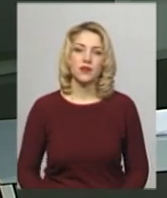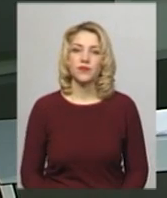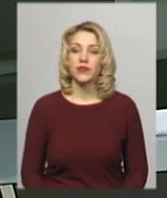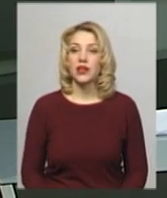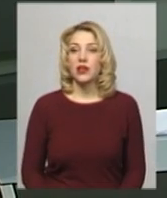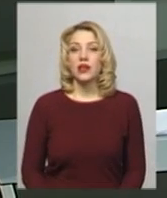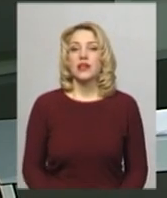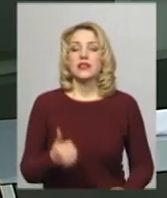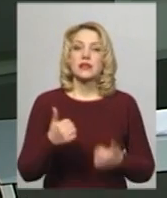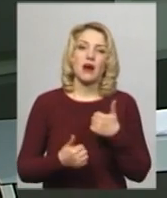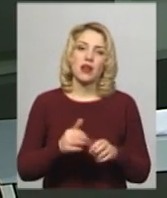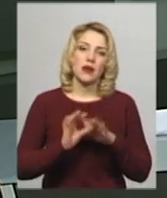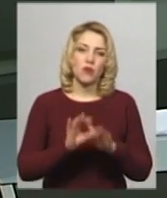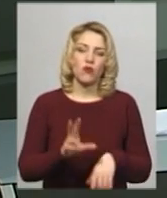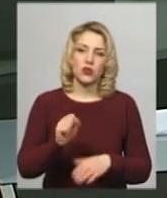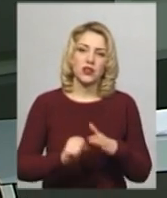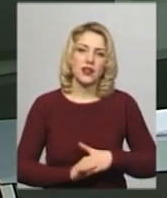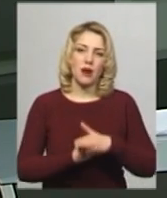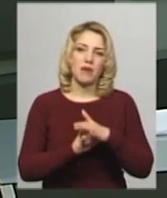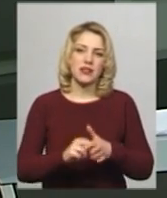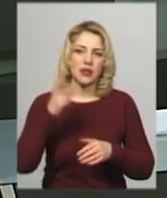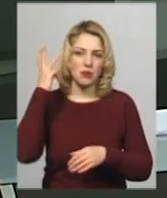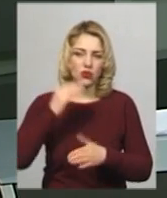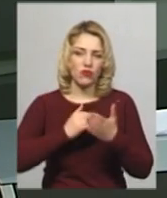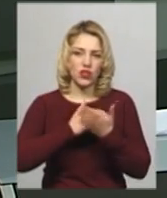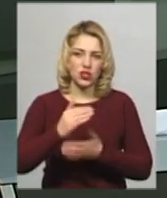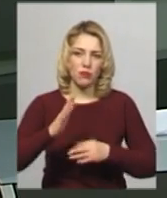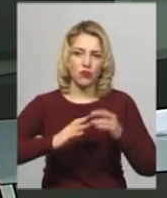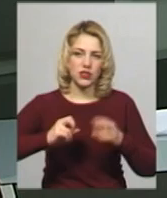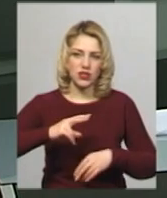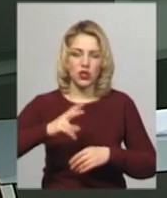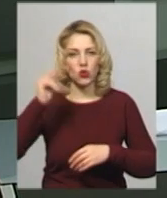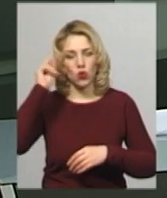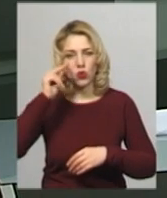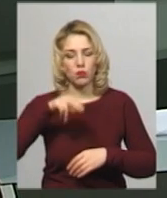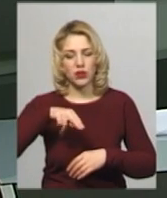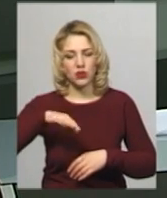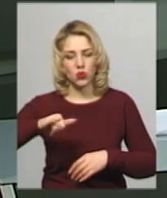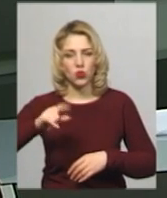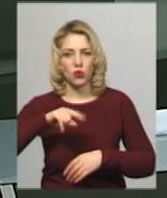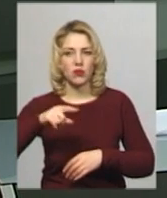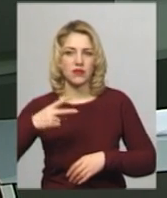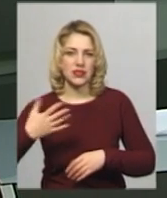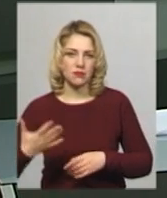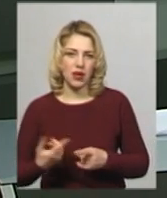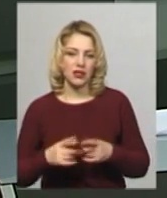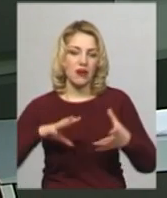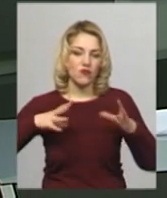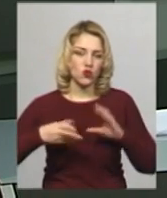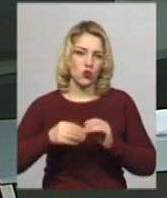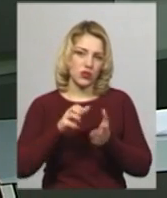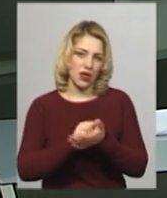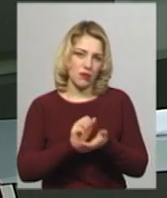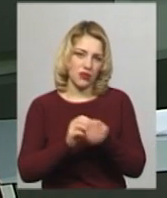Змагання проводили на базі Хмельницького вищого професійного училища номер 25, додає Борис Приймак. Всього змагались